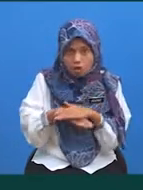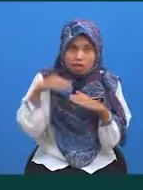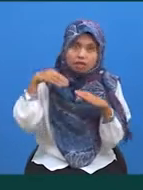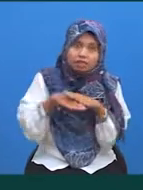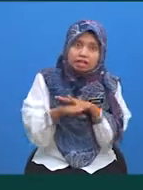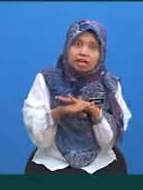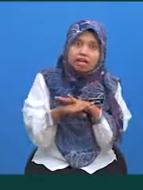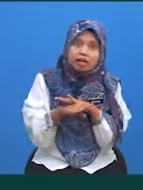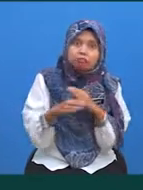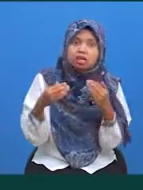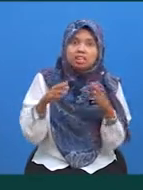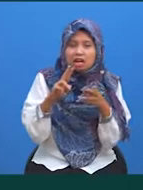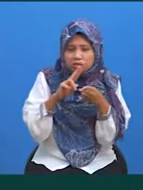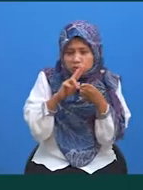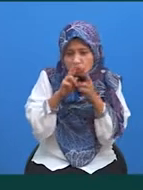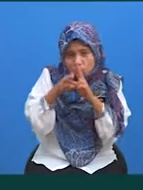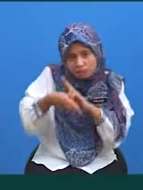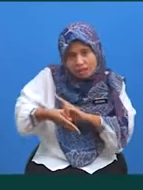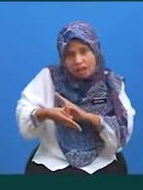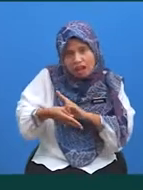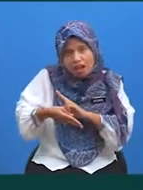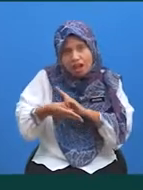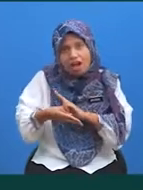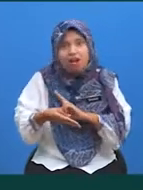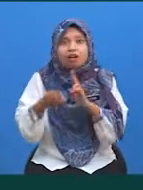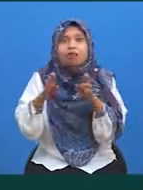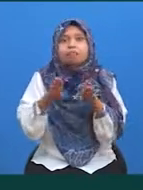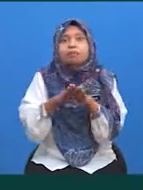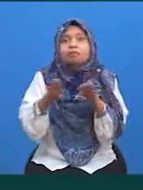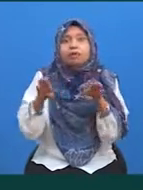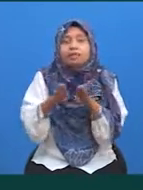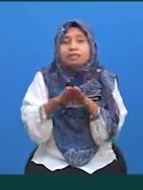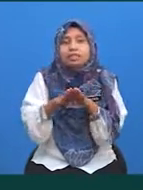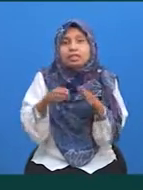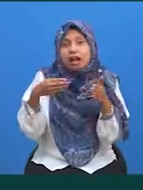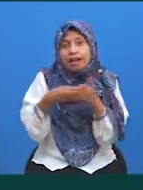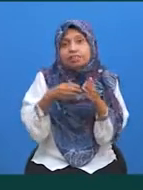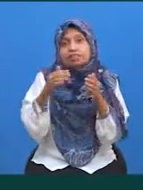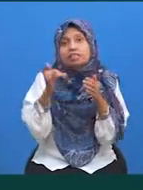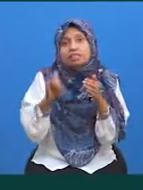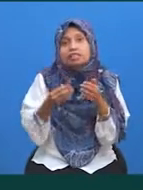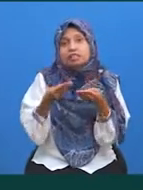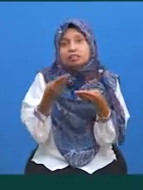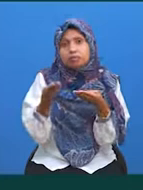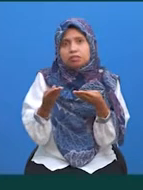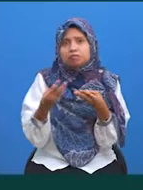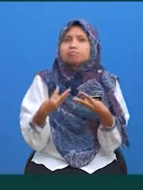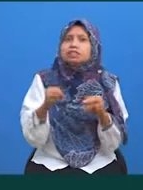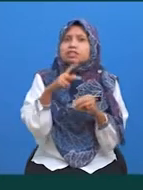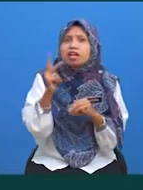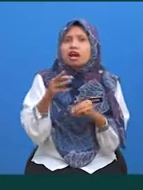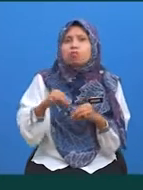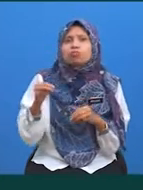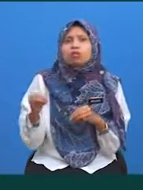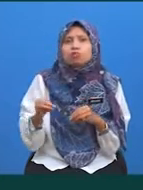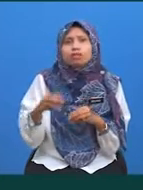keadaan somsang Berbanding nilai hat yang diberikan Masihkah murid